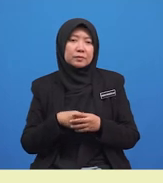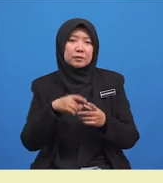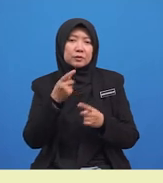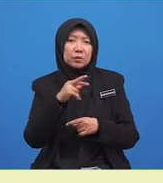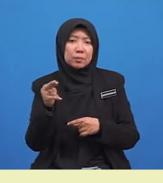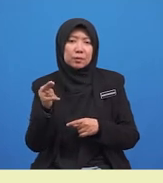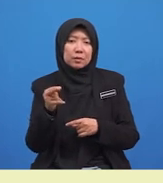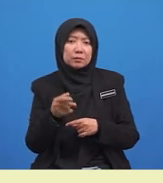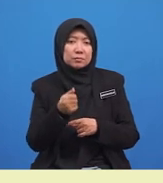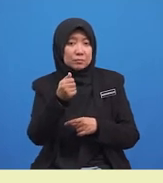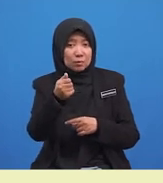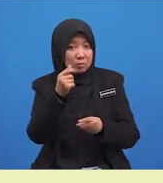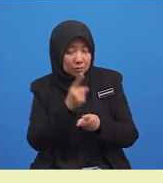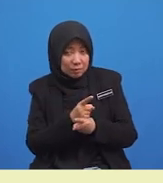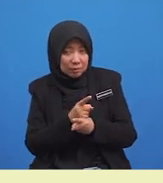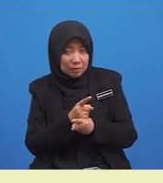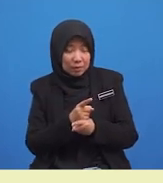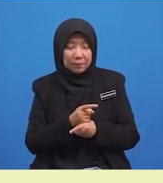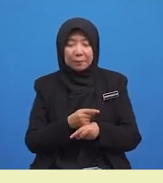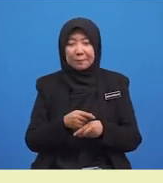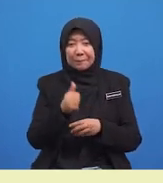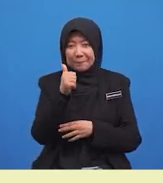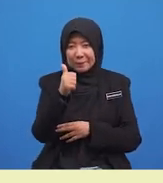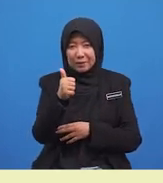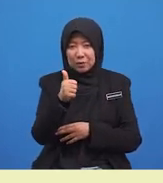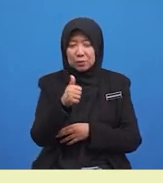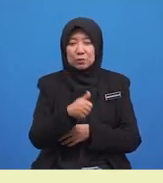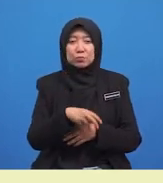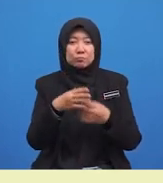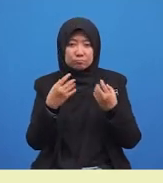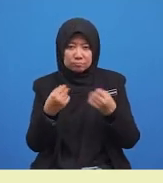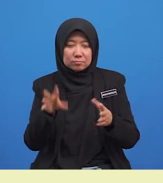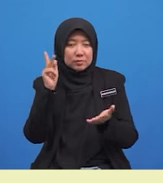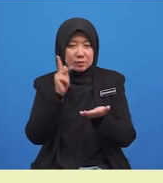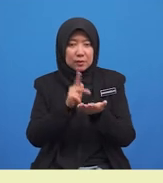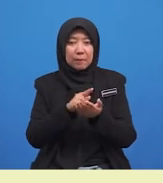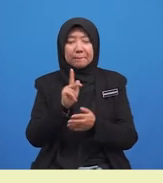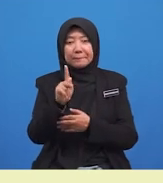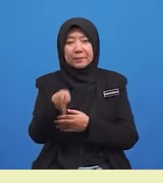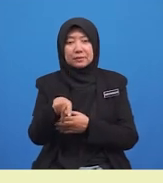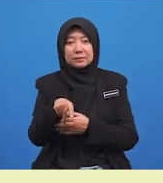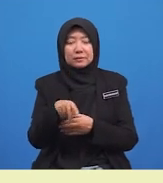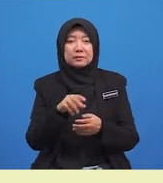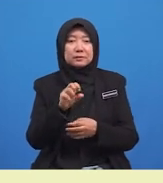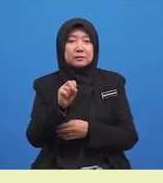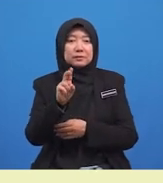betul? Bagus, kamu telah mengenal pasti subjek dan predikat ayat.